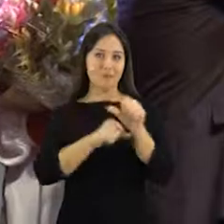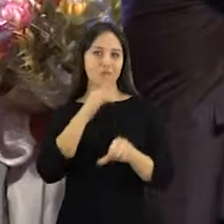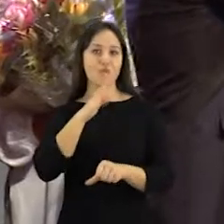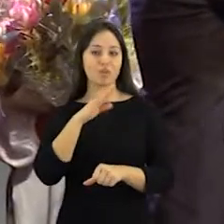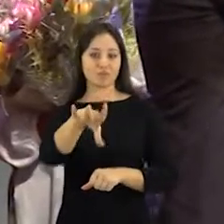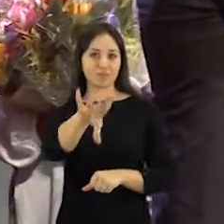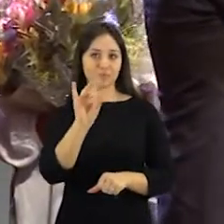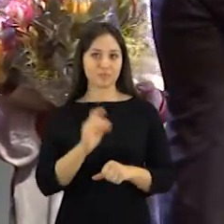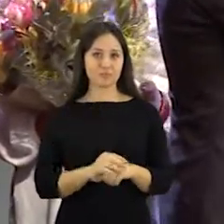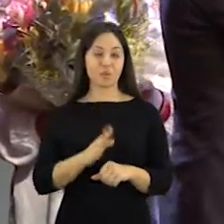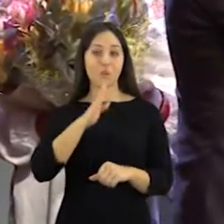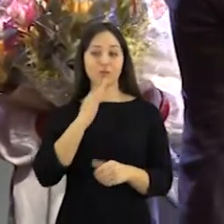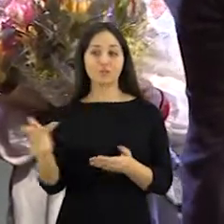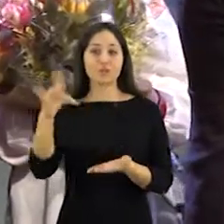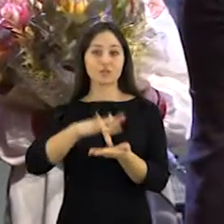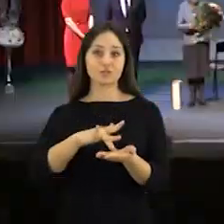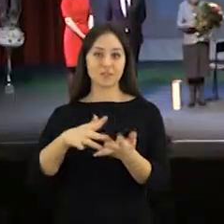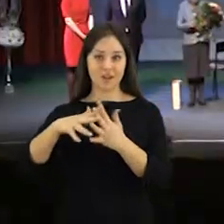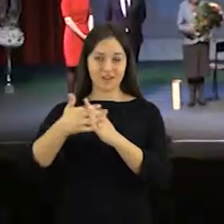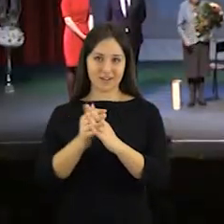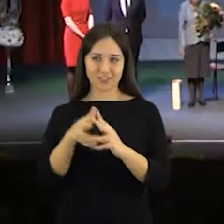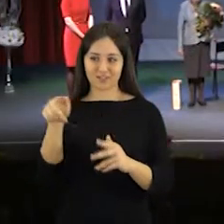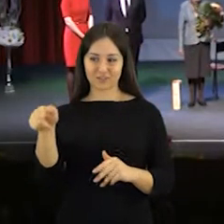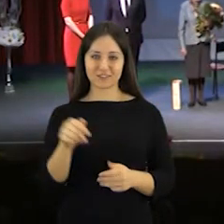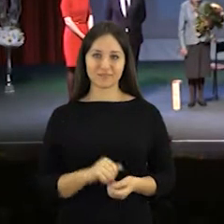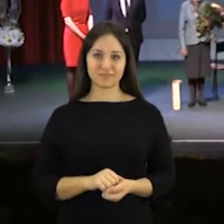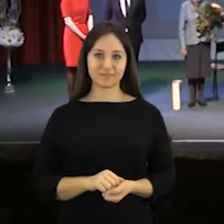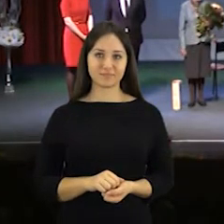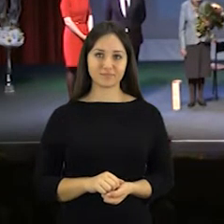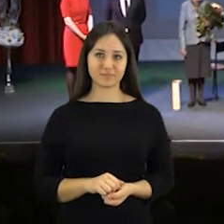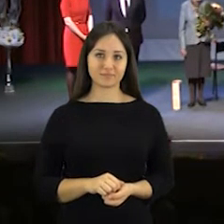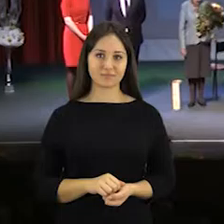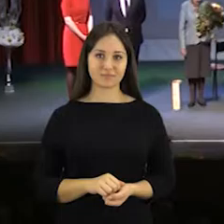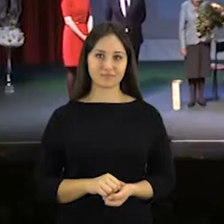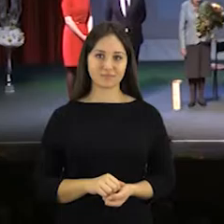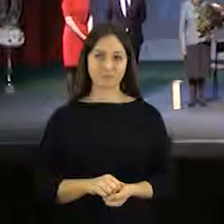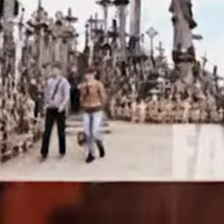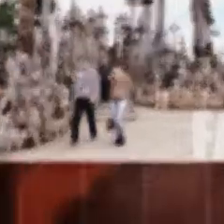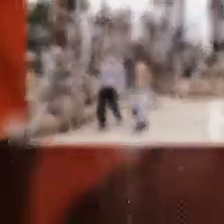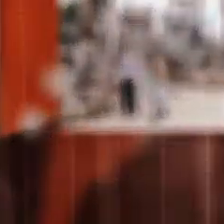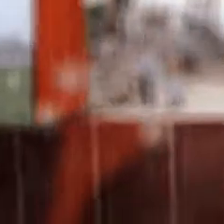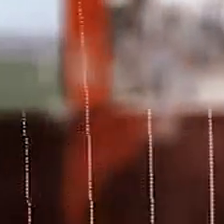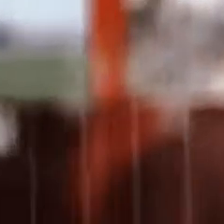metų moteris. Moter Saulės titulas antrus metus iš eilės iškeliavo į Radvilištio rajoną.